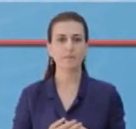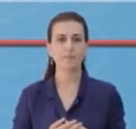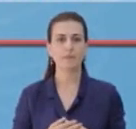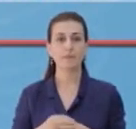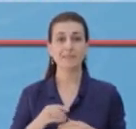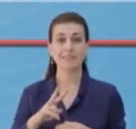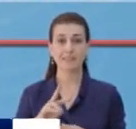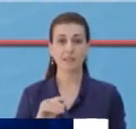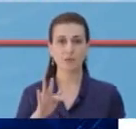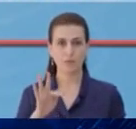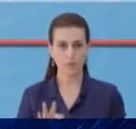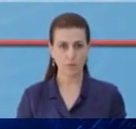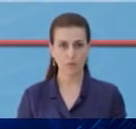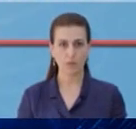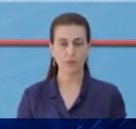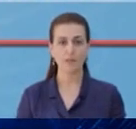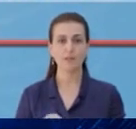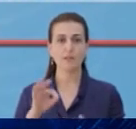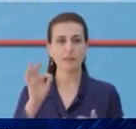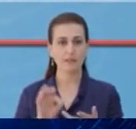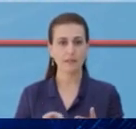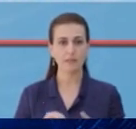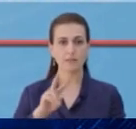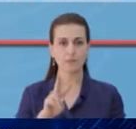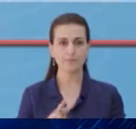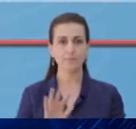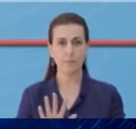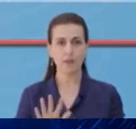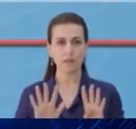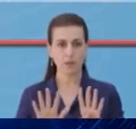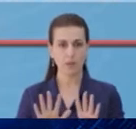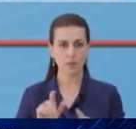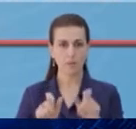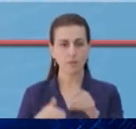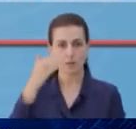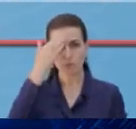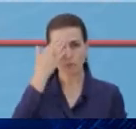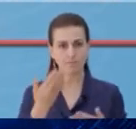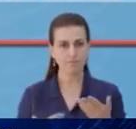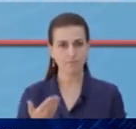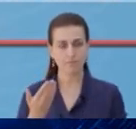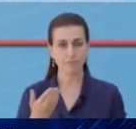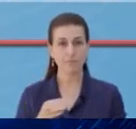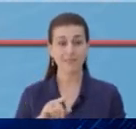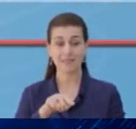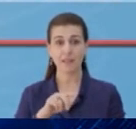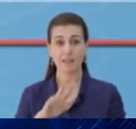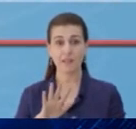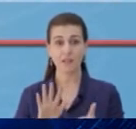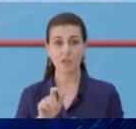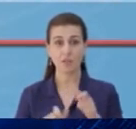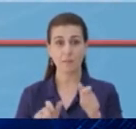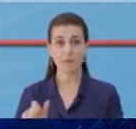Gjëtë 24 orëve të fundit, janë testuar 259 raste të dyshuar COVID-19, nga totalit të cilve